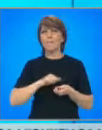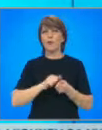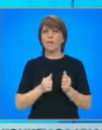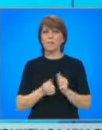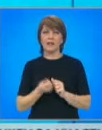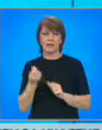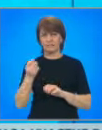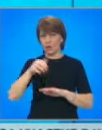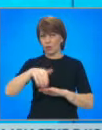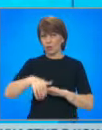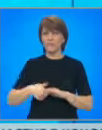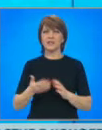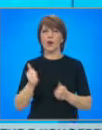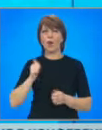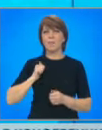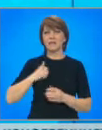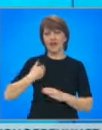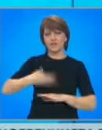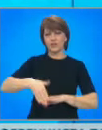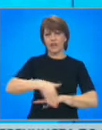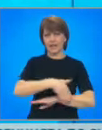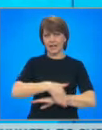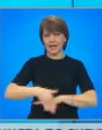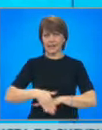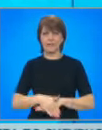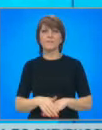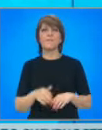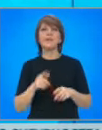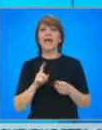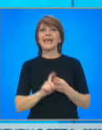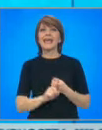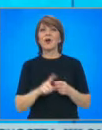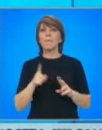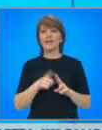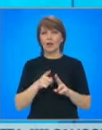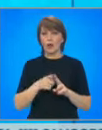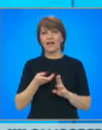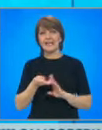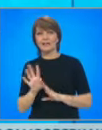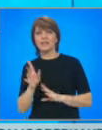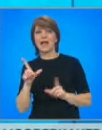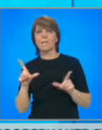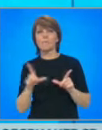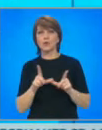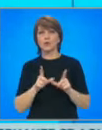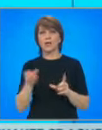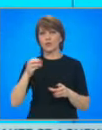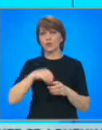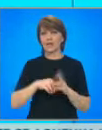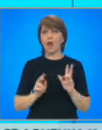опазването на външните граници на Евросъюза. От Брюксел Кирил Петков замина за Мюнхен за участие в конференцията по сигурността.